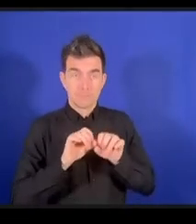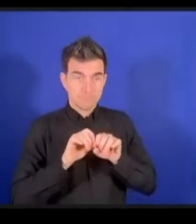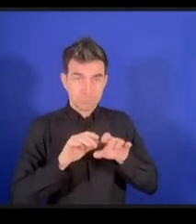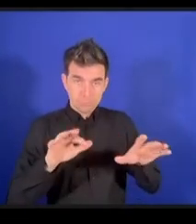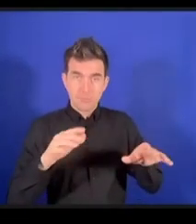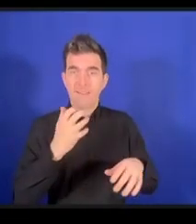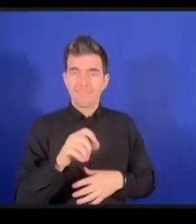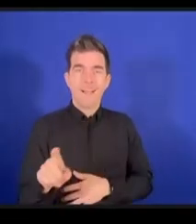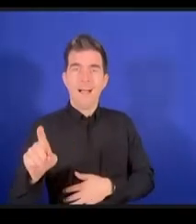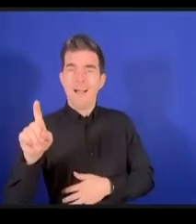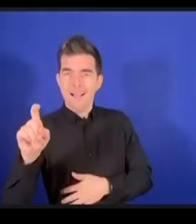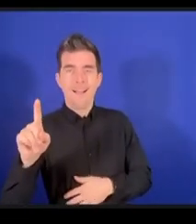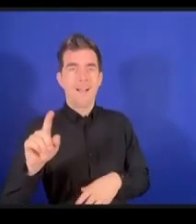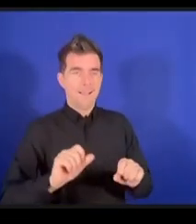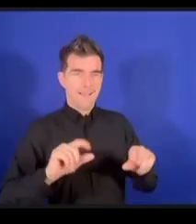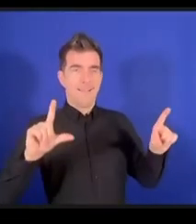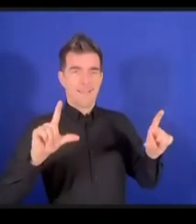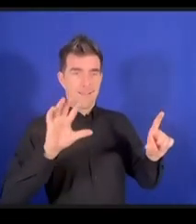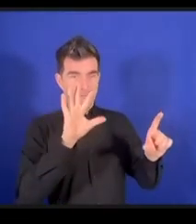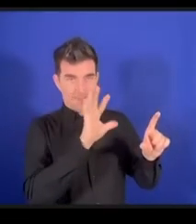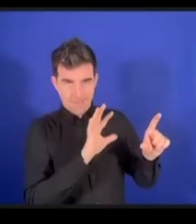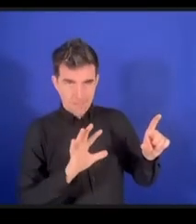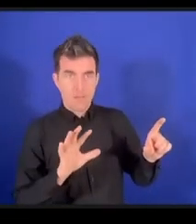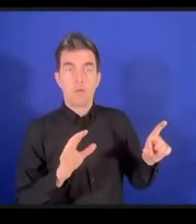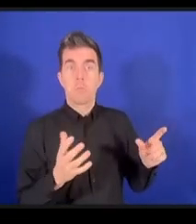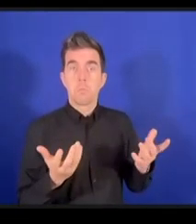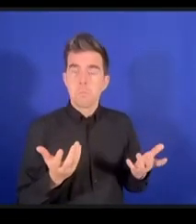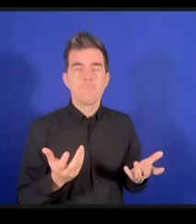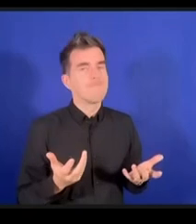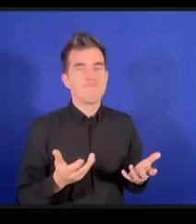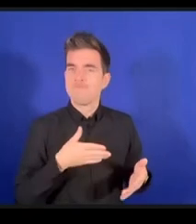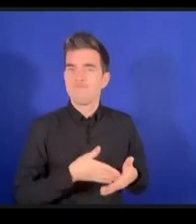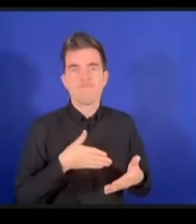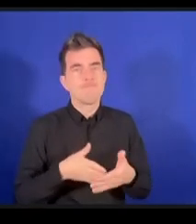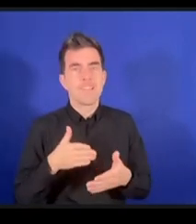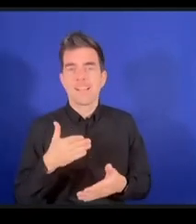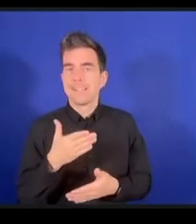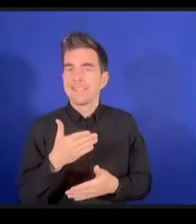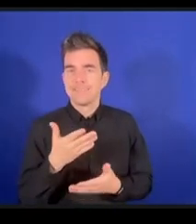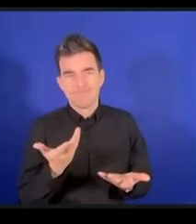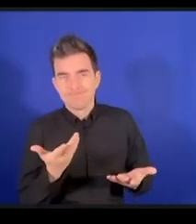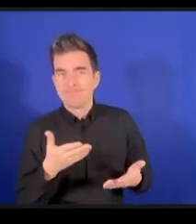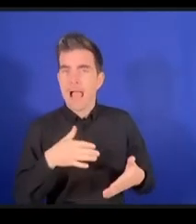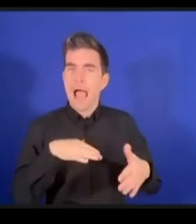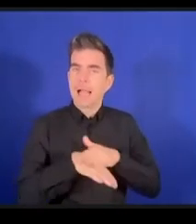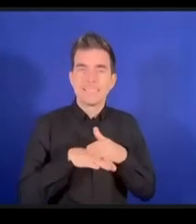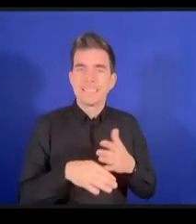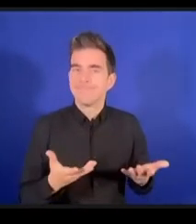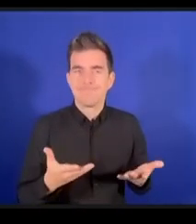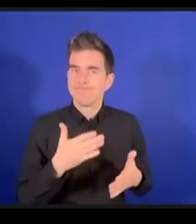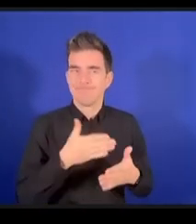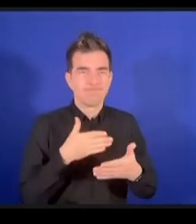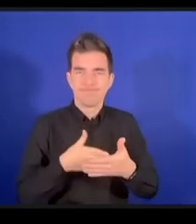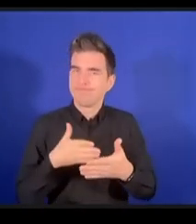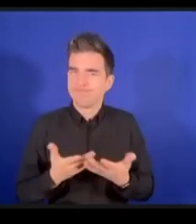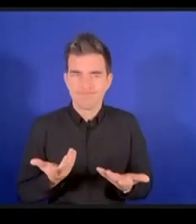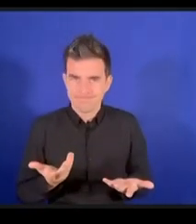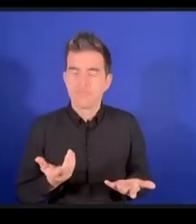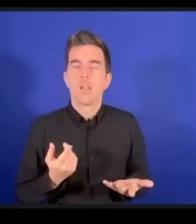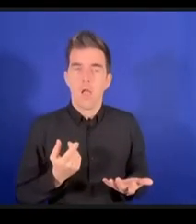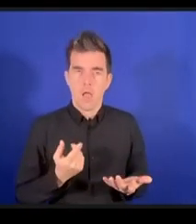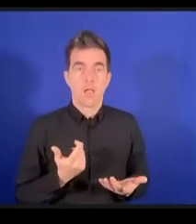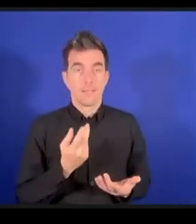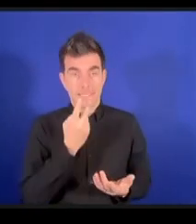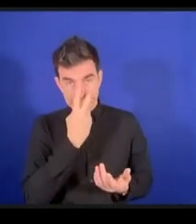Ces statistiques auxquelles nous sommes confrontés nous montrent qu'il y a encore beaucoup de chemin à